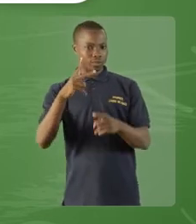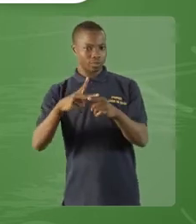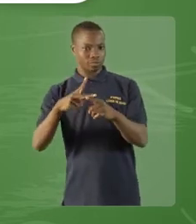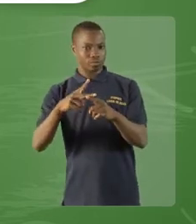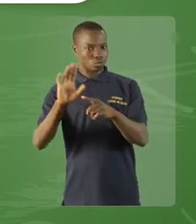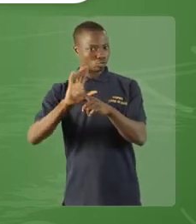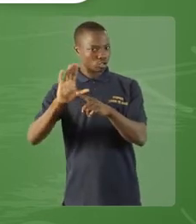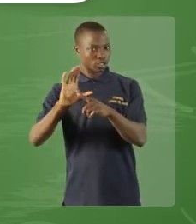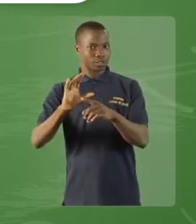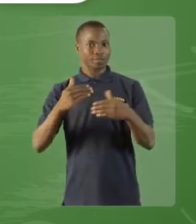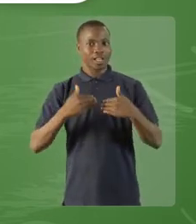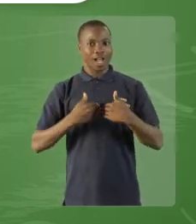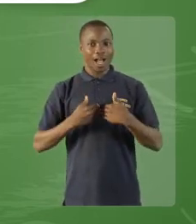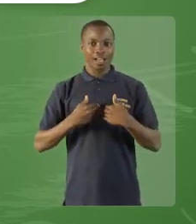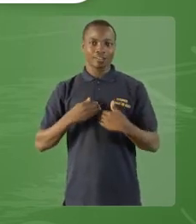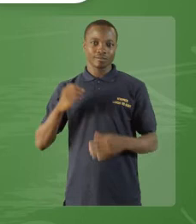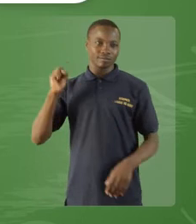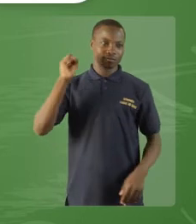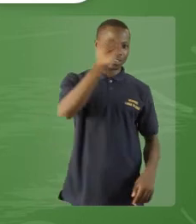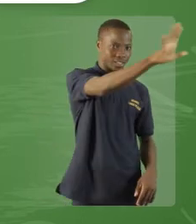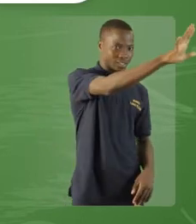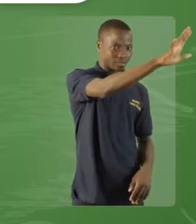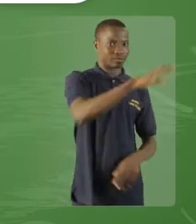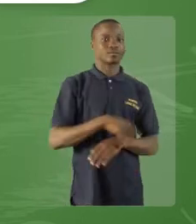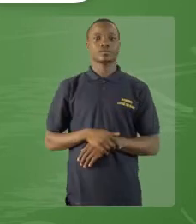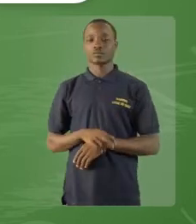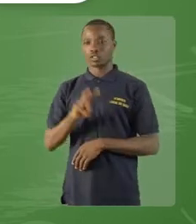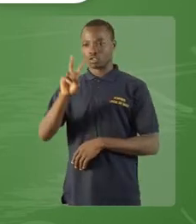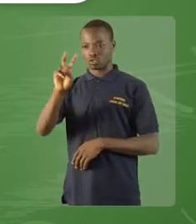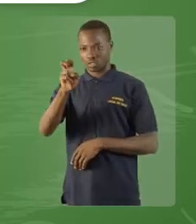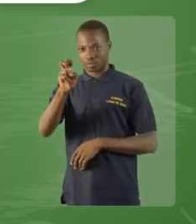Les deux verbes conjugués dans cette phrase sont